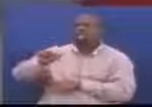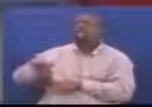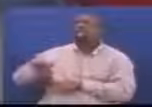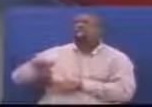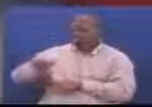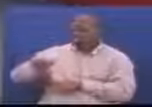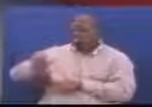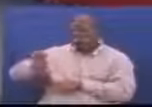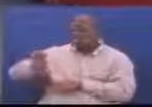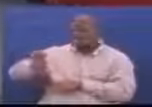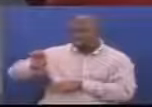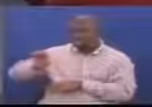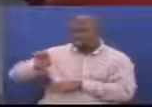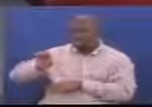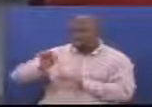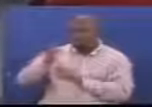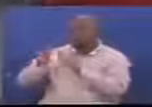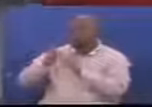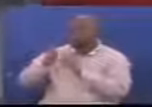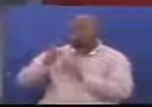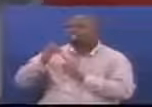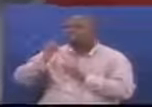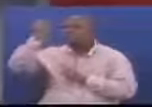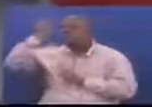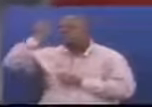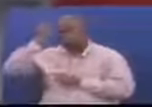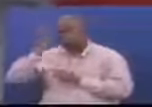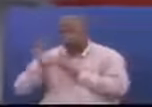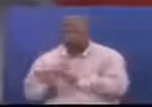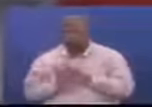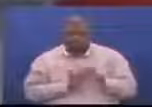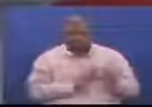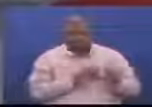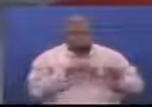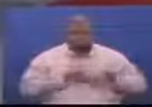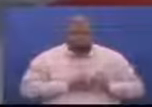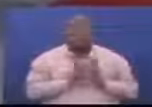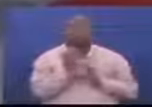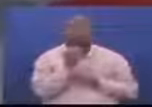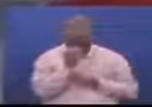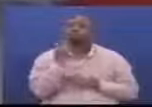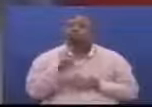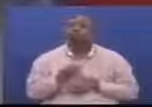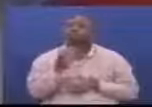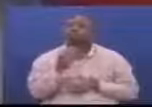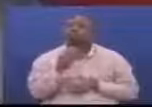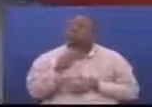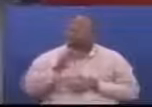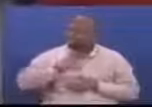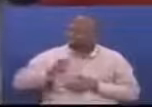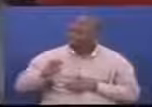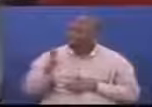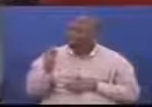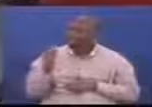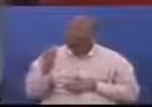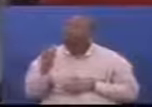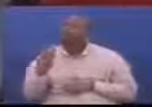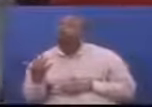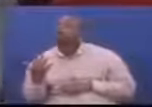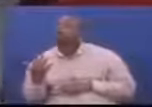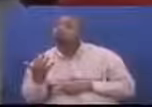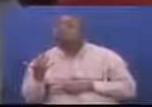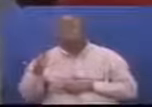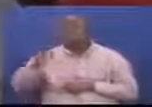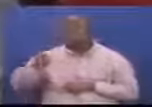Tunapanga kuzalisha chakula Kwa mwaka Lakine na elfu 45 Hei lakine na elfu 45